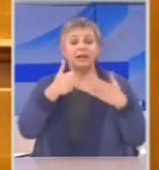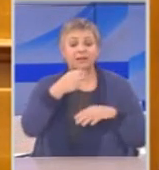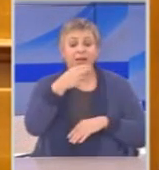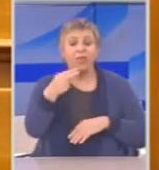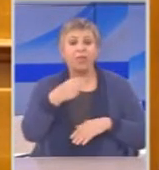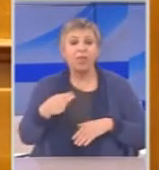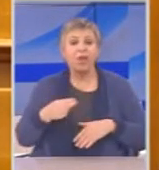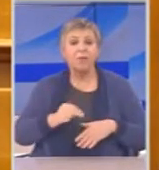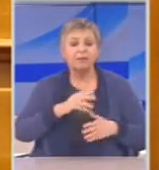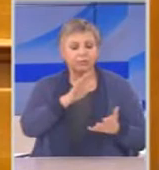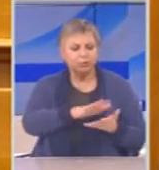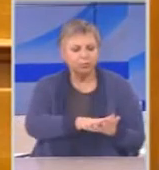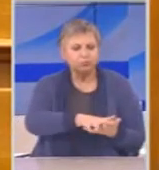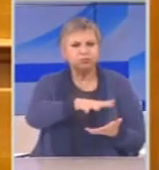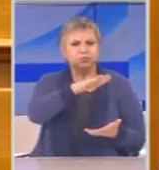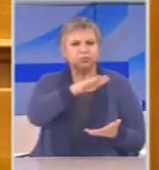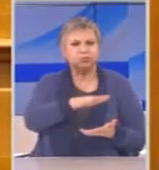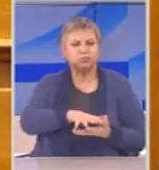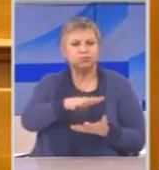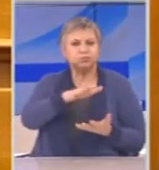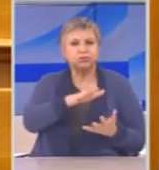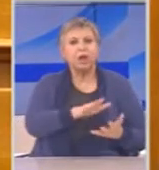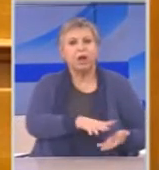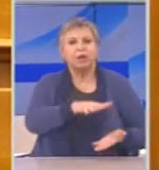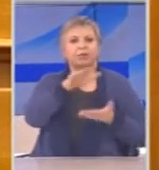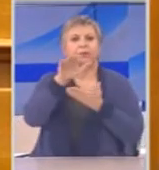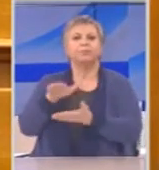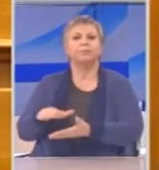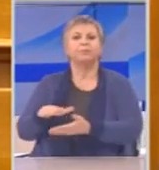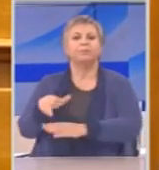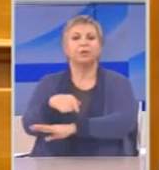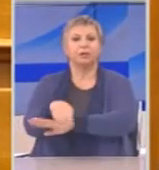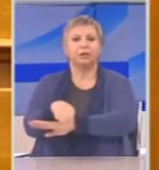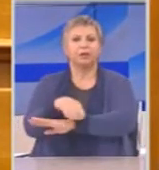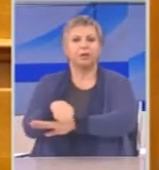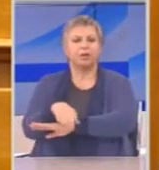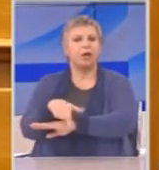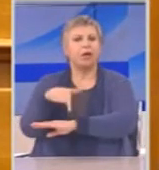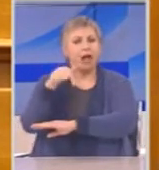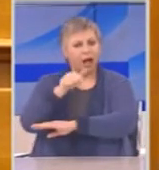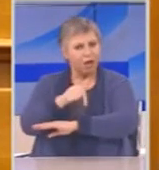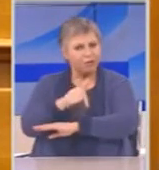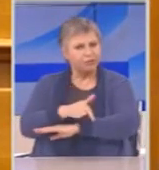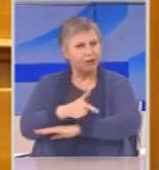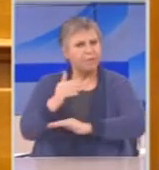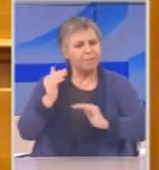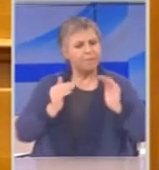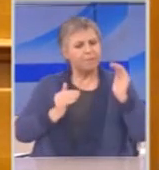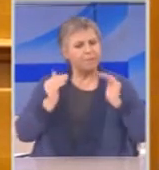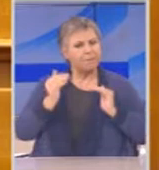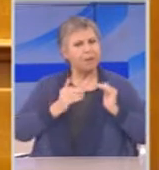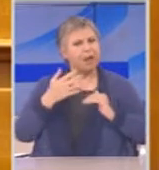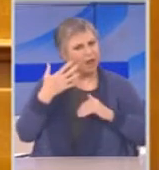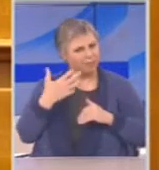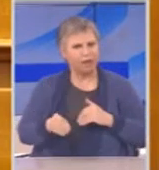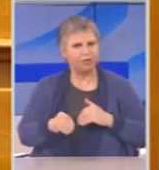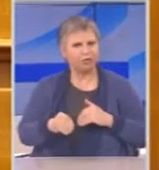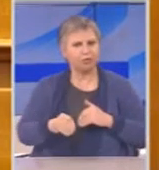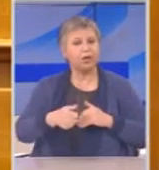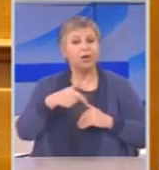οποίες εμπεριέχουν μέσα ενδείξεις των κακουργηματικών πράξεων